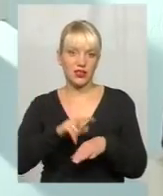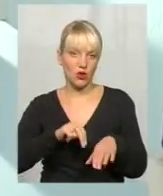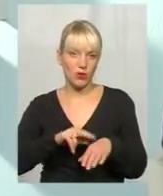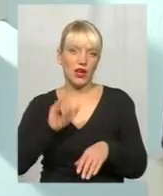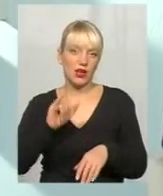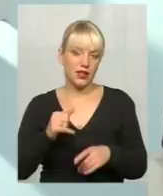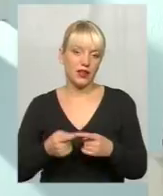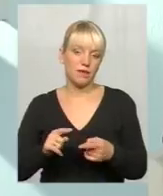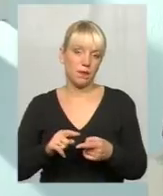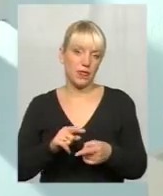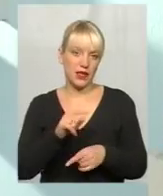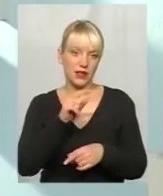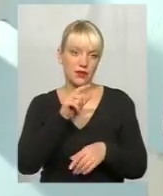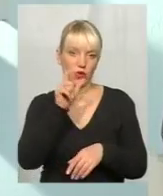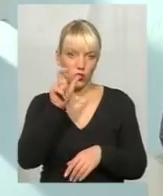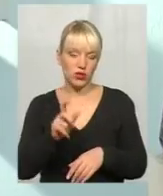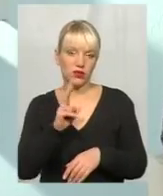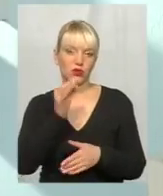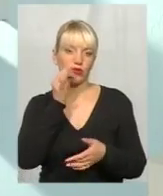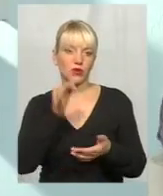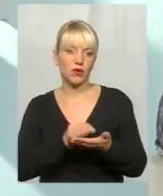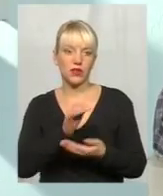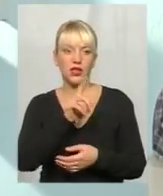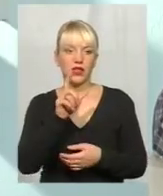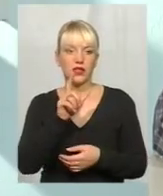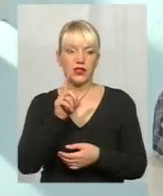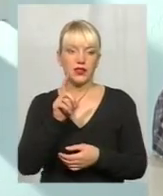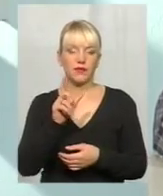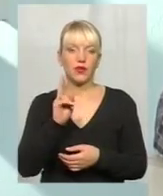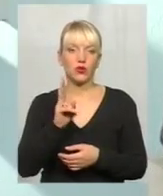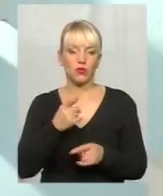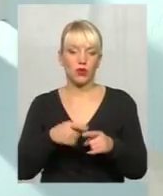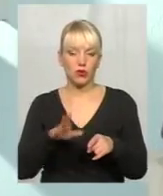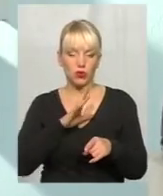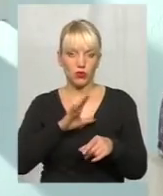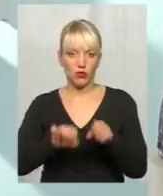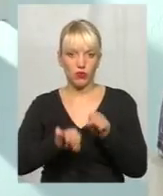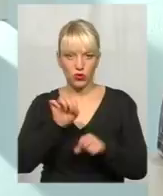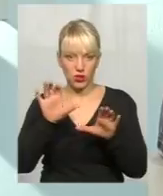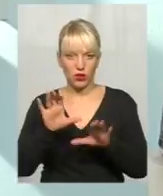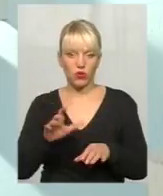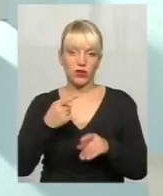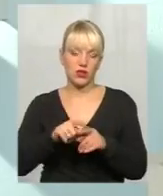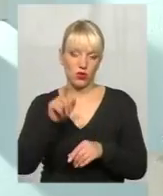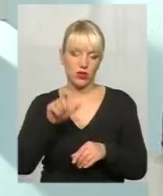відповідна особа, яка відповідальна була, вини якої зроблено це правопорушення, вона може нести